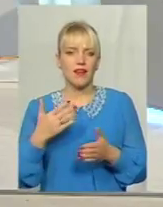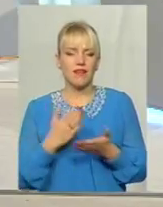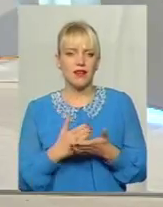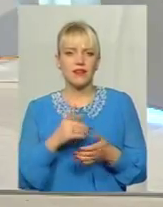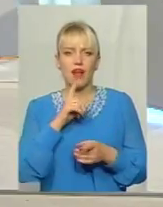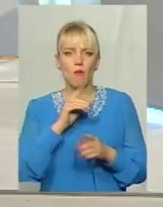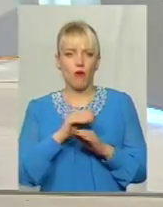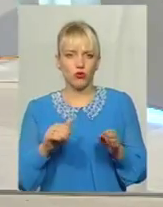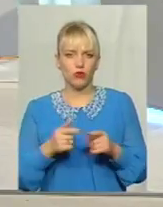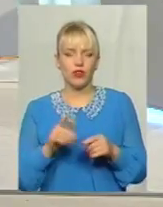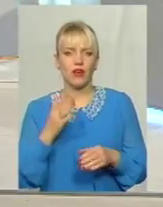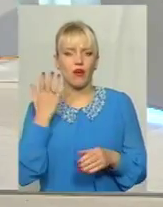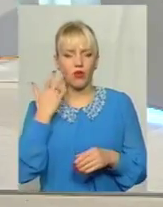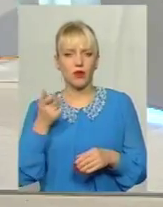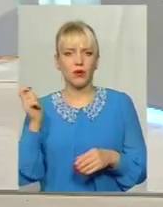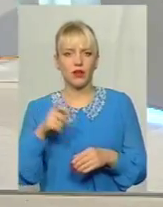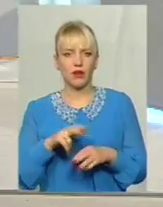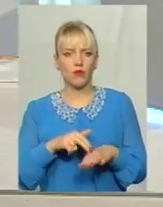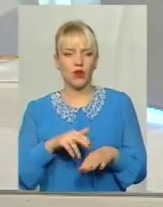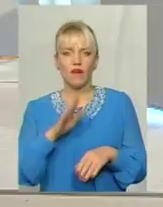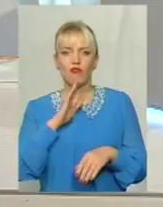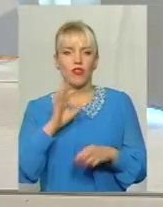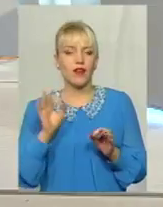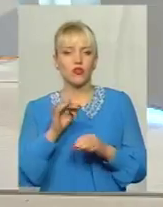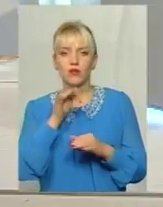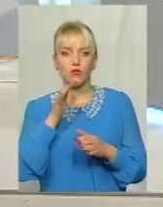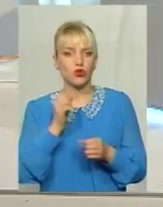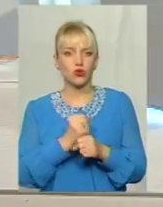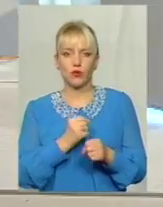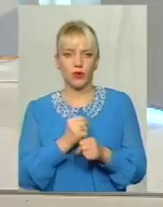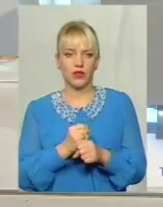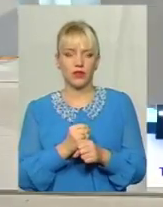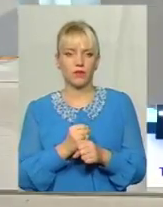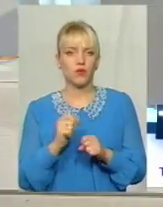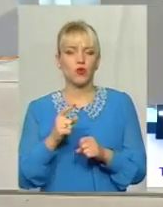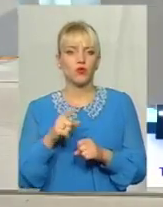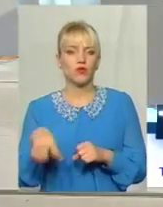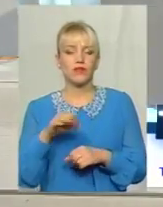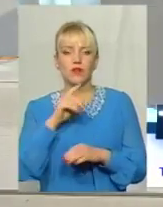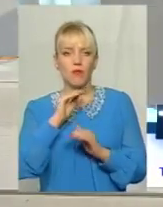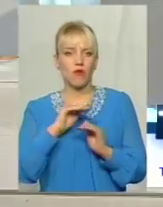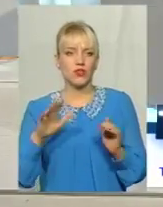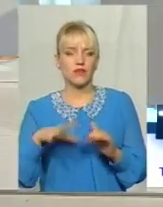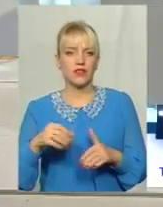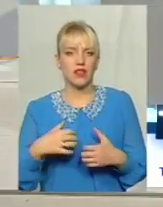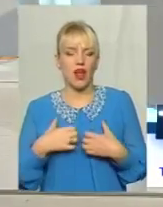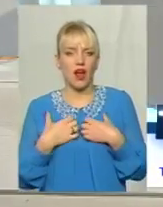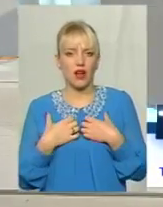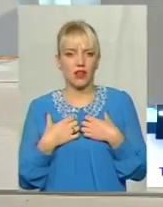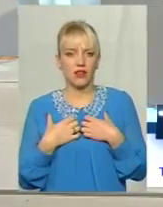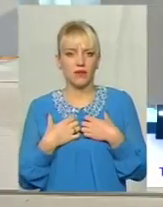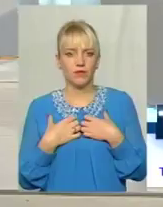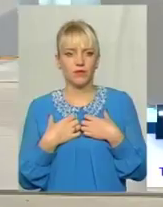всі говорять, що приїхала поліція Вона нічого не може робити, тому що всі замовчат всі паналентали І